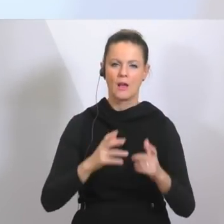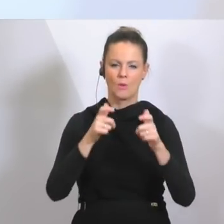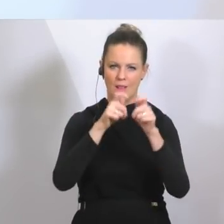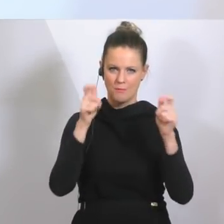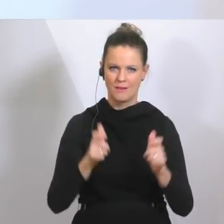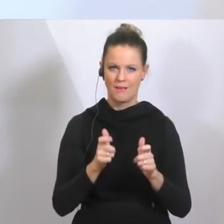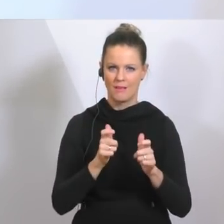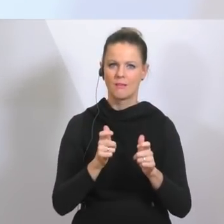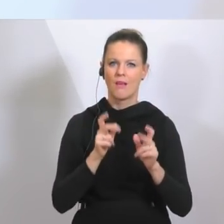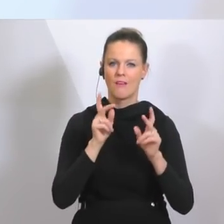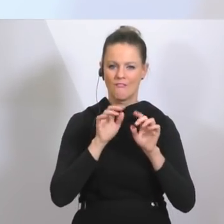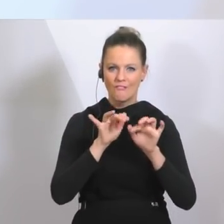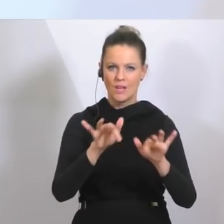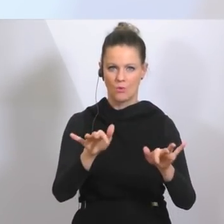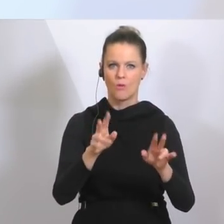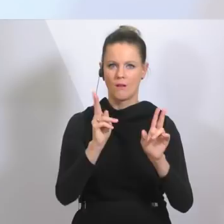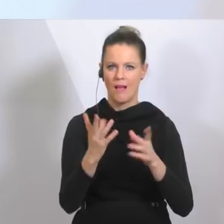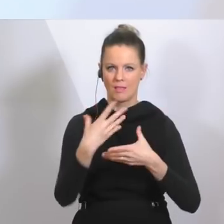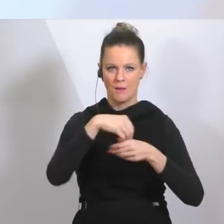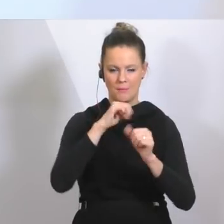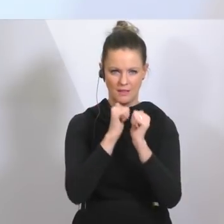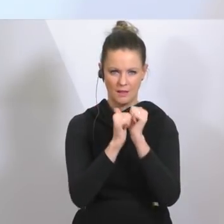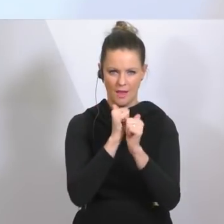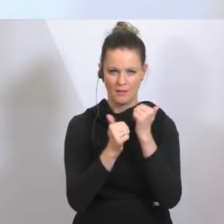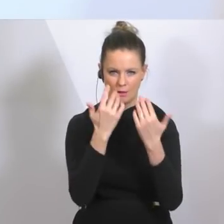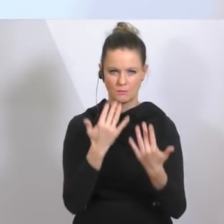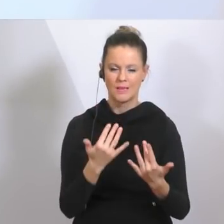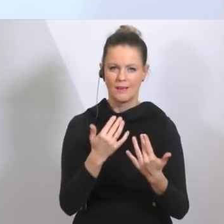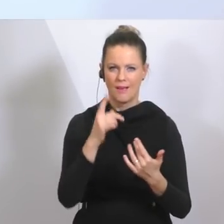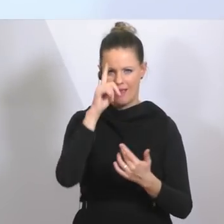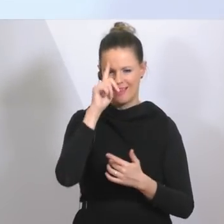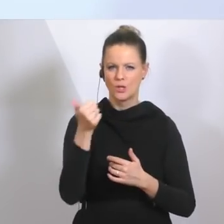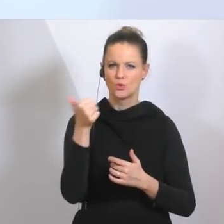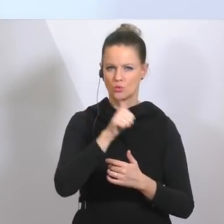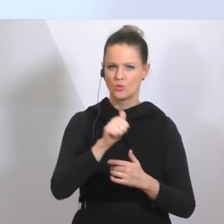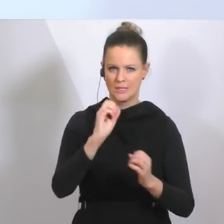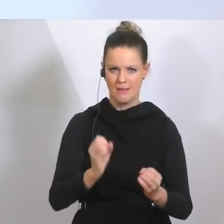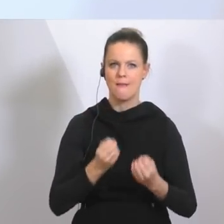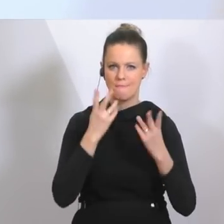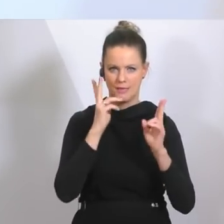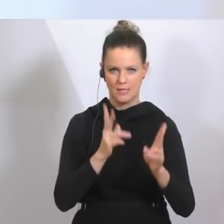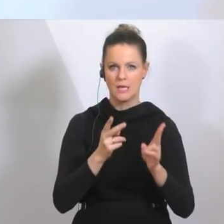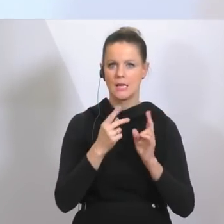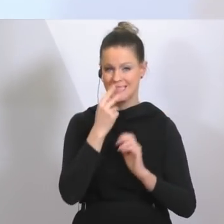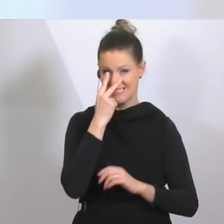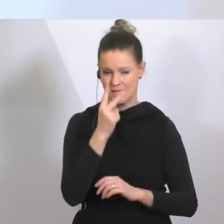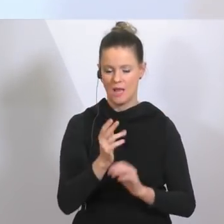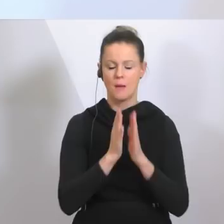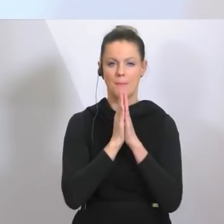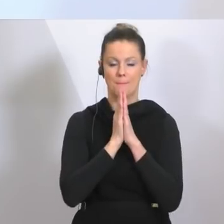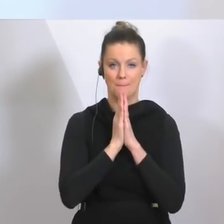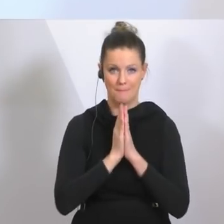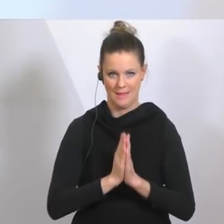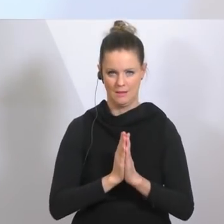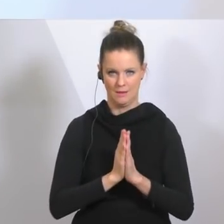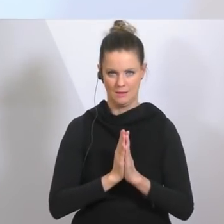noch mit einrichten können, dass wir auch da Zusatzeffekte hoffentlich sehen werden. Aber ich warne eindringlich davor,